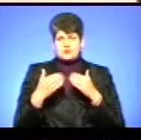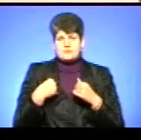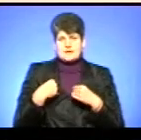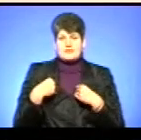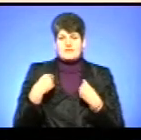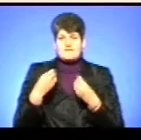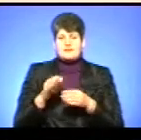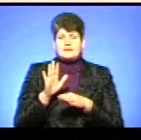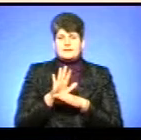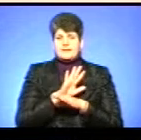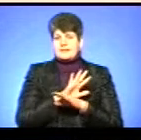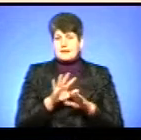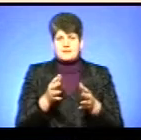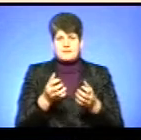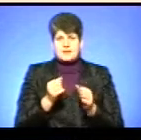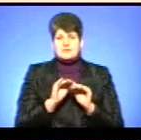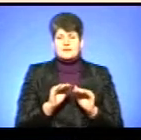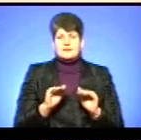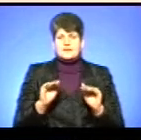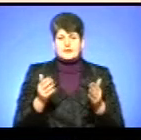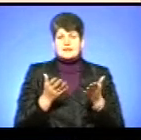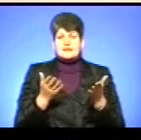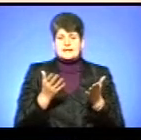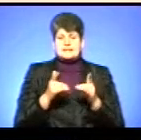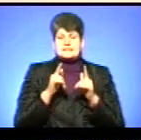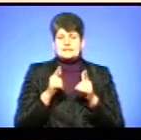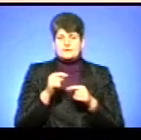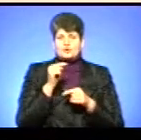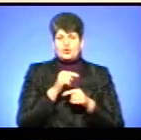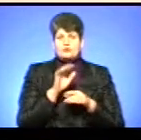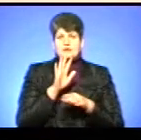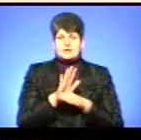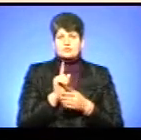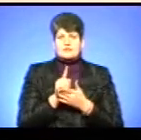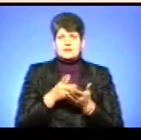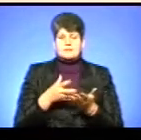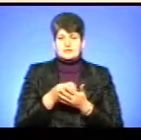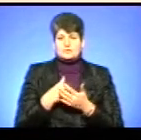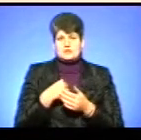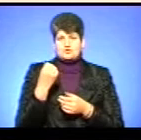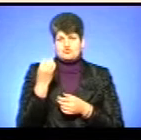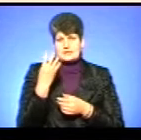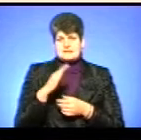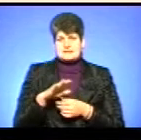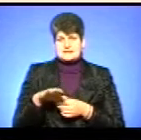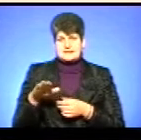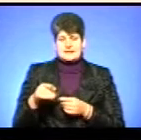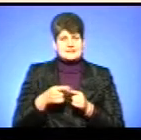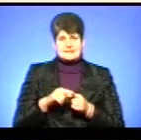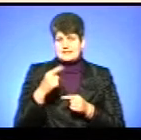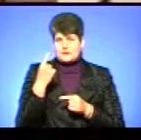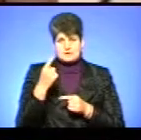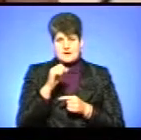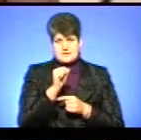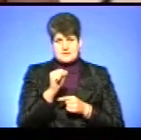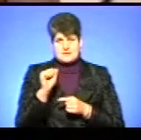наказ не приймати дітей, які згідно того наказу мають платити, нас 14 дітей. Це не одна Анна